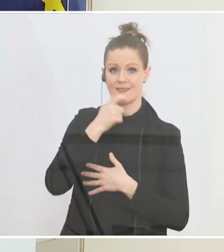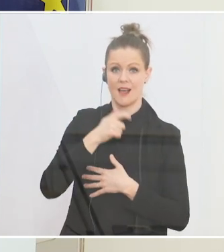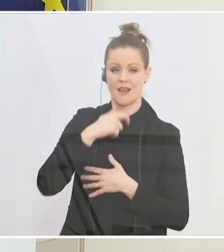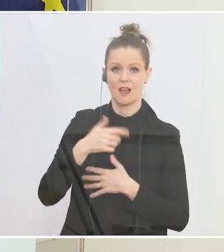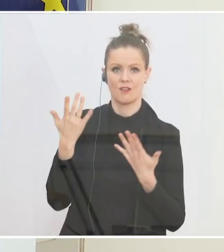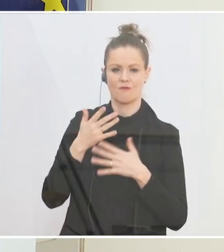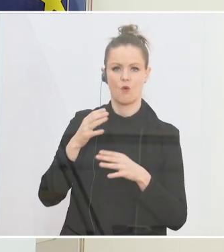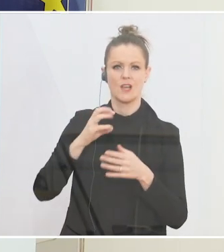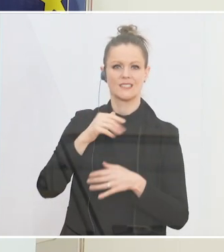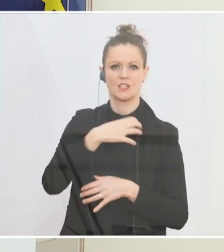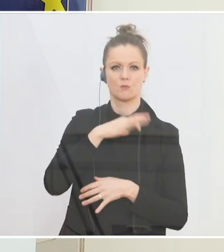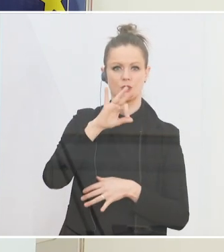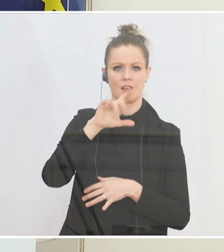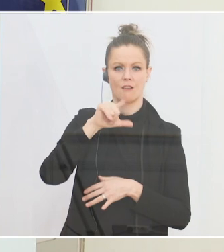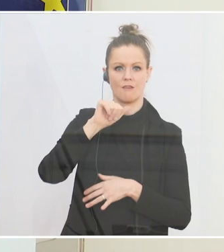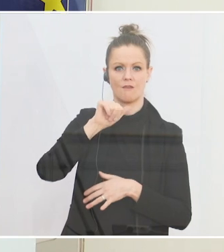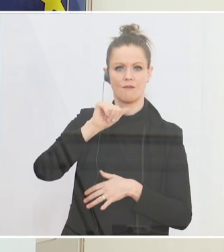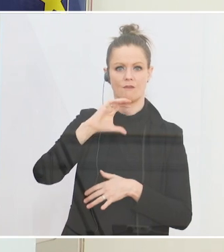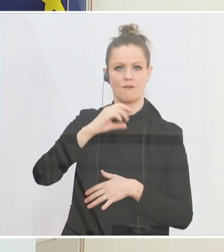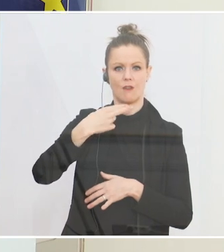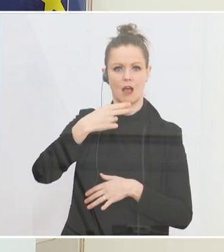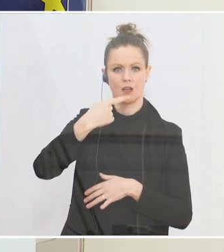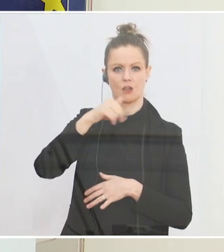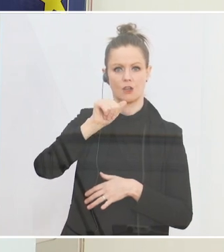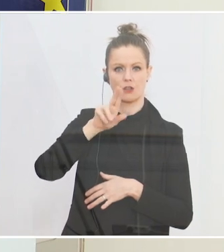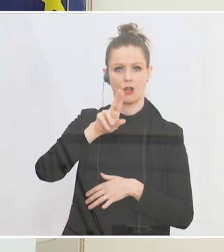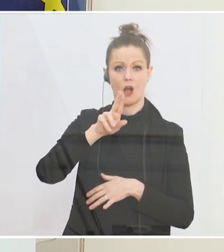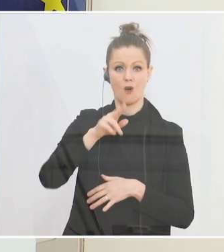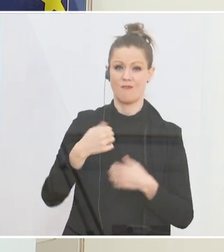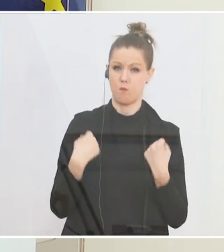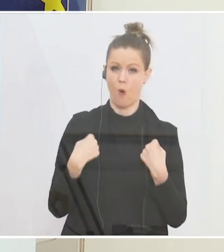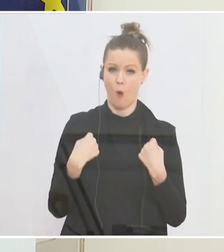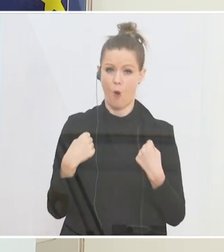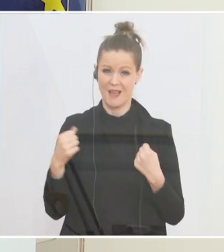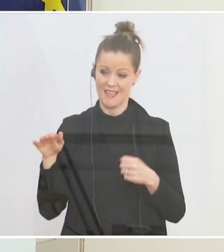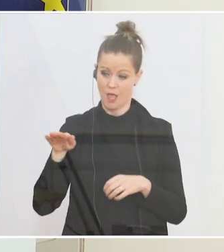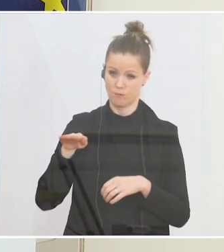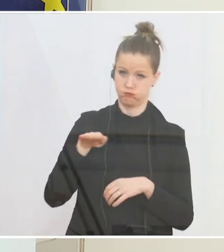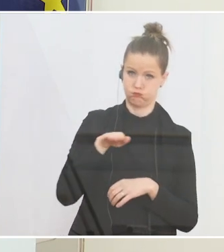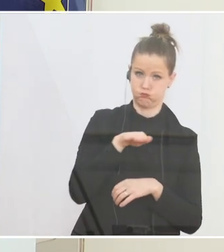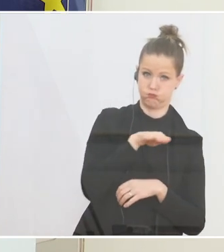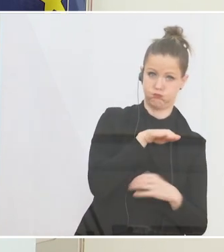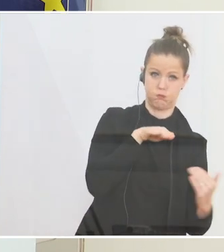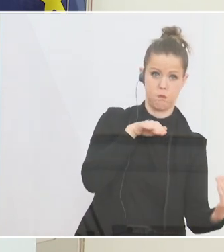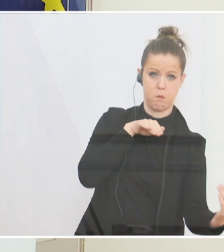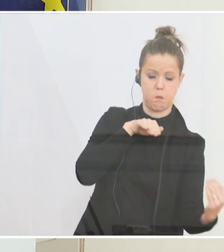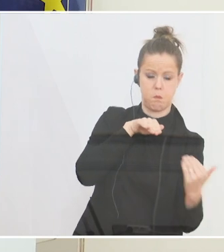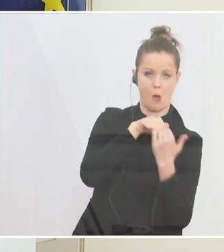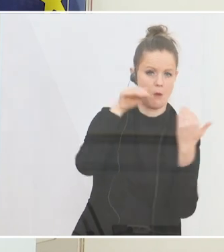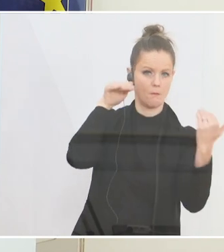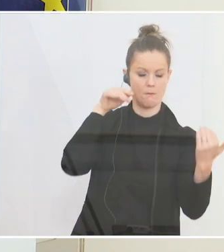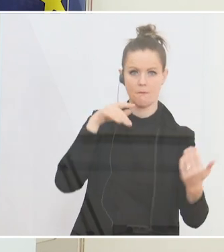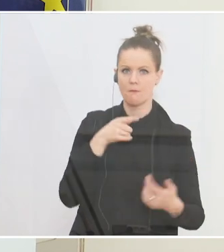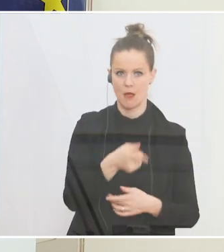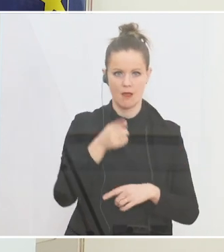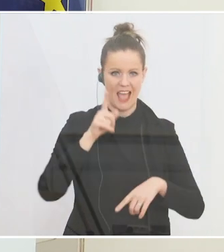Leben verloren hat, weil ein Raser mit überhöhter Geschwindigkeit auf die Gegenfahrbahn gekommen ist und sie leider zur falschen Zeit am falschen Ort war. Das waren